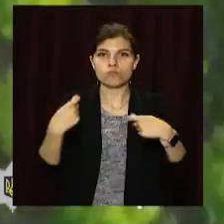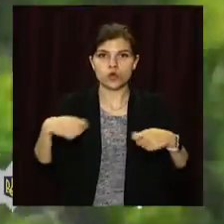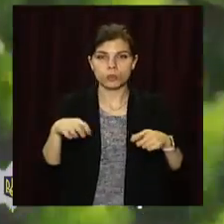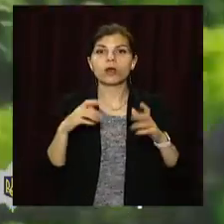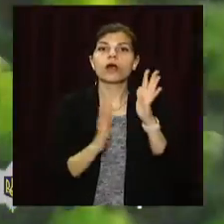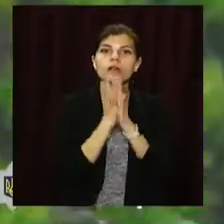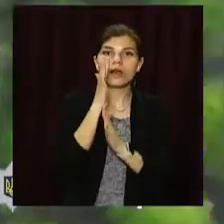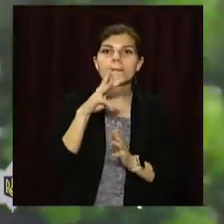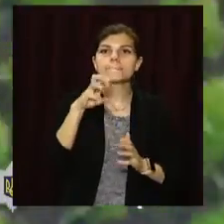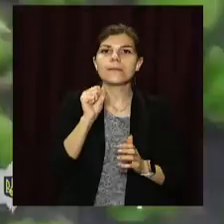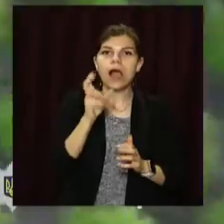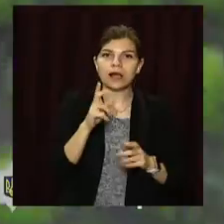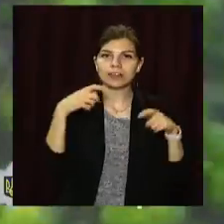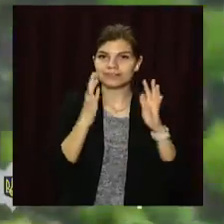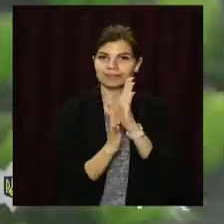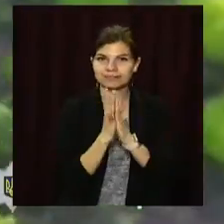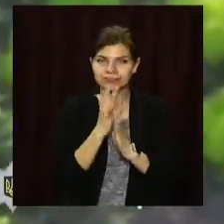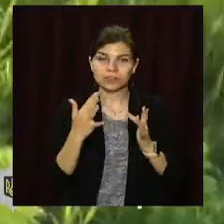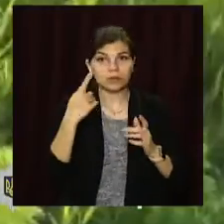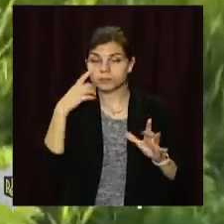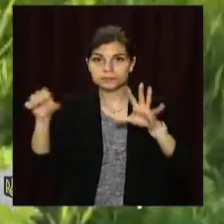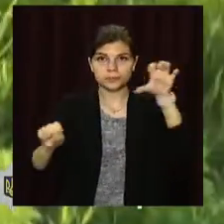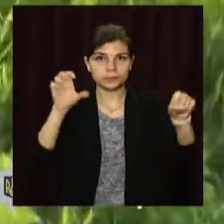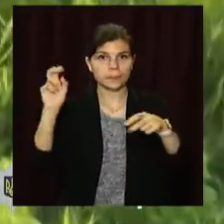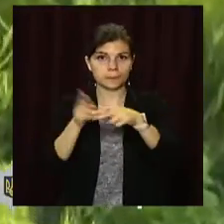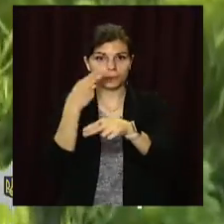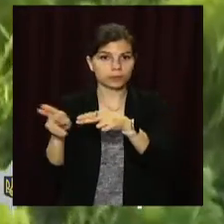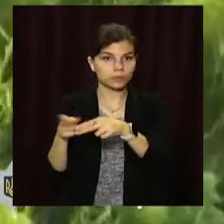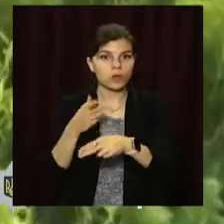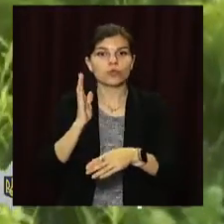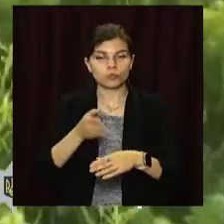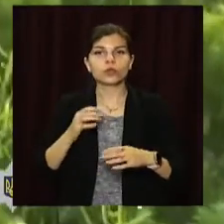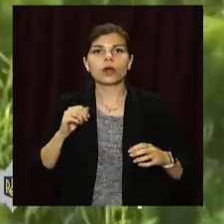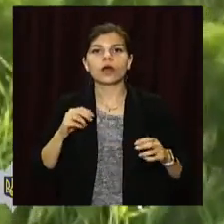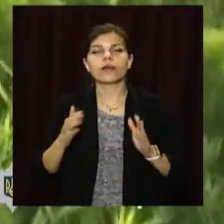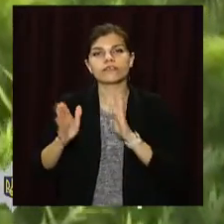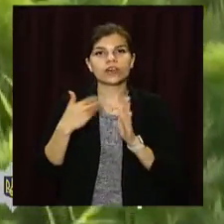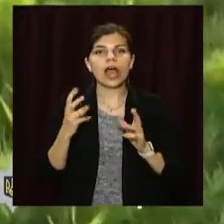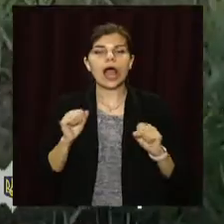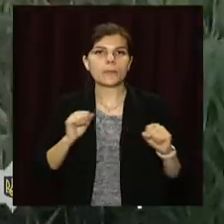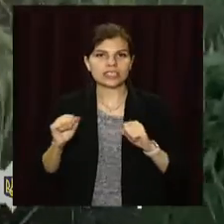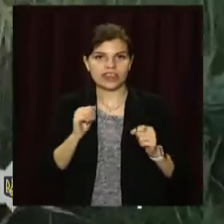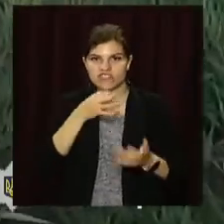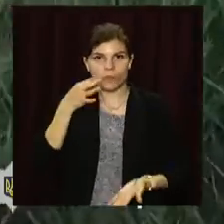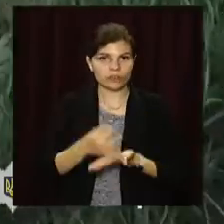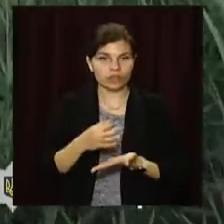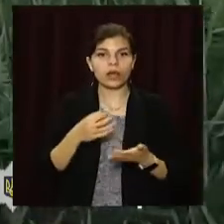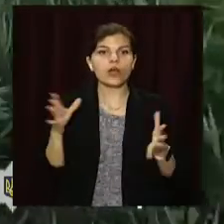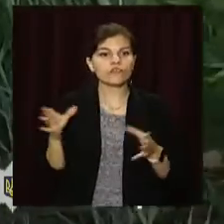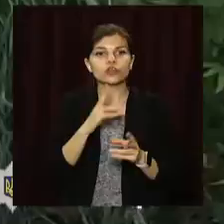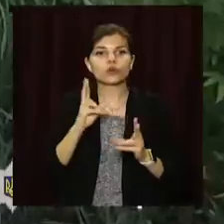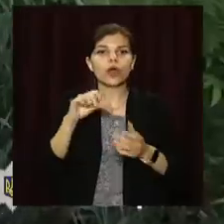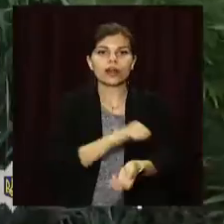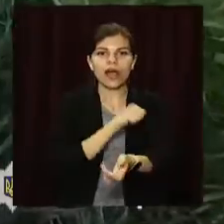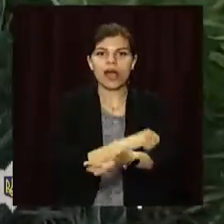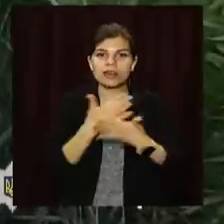нашого регіону. Правоохоронці притягатимуть до кримінальної та адміністративної відповідальності всіх причетних до вирощування